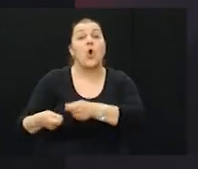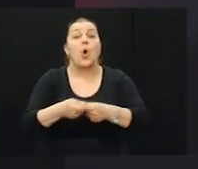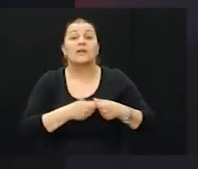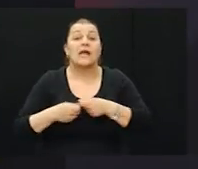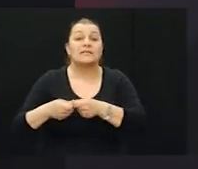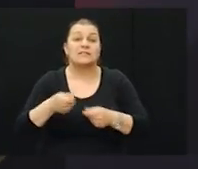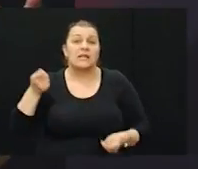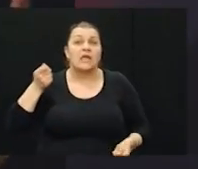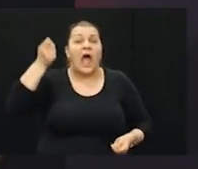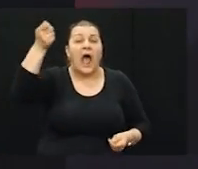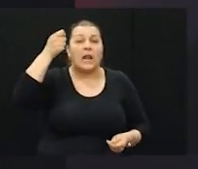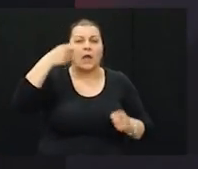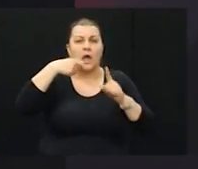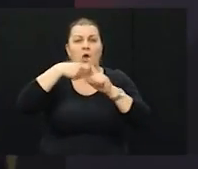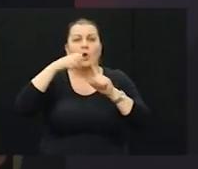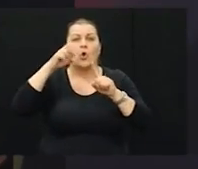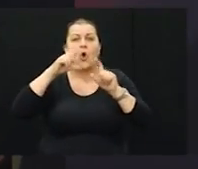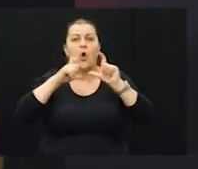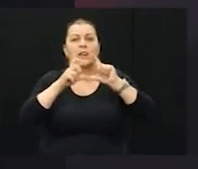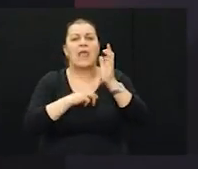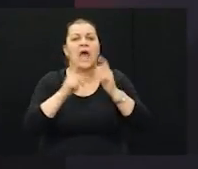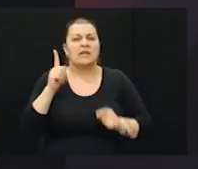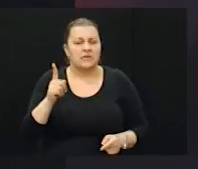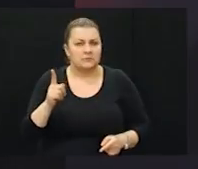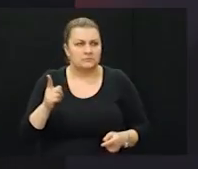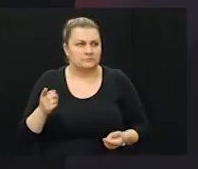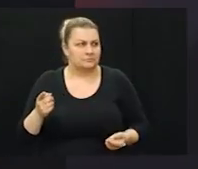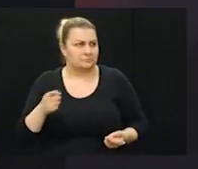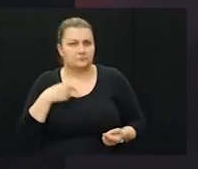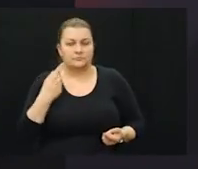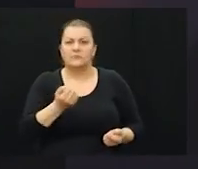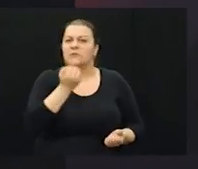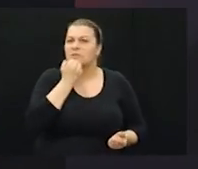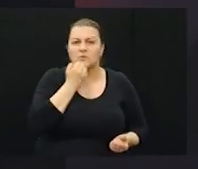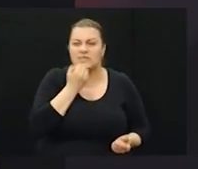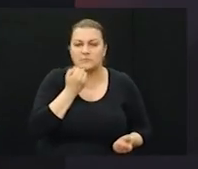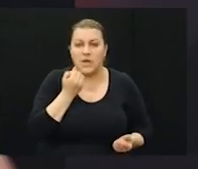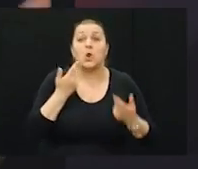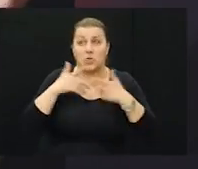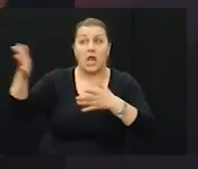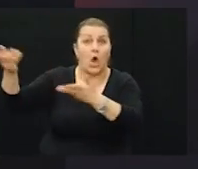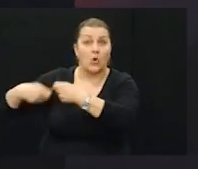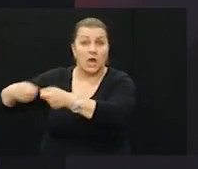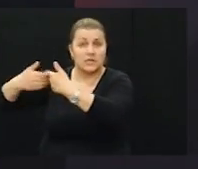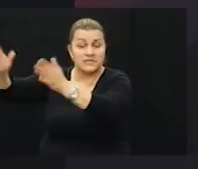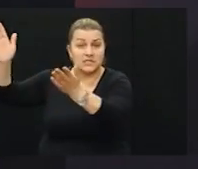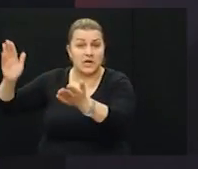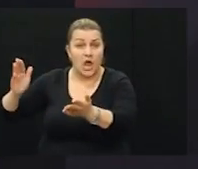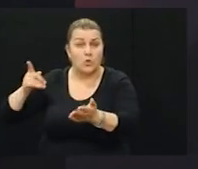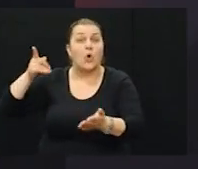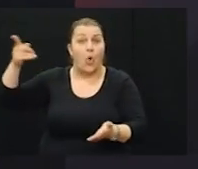da organiziraju alku u koljanima. Šta vi mislite o tom? Ja sam se nasmijao i rekao, pa neke je organiziraju.